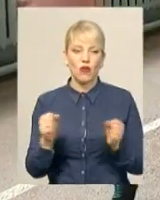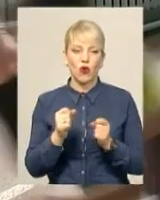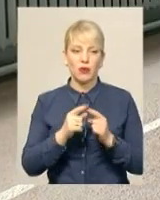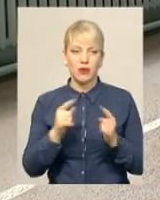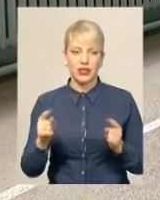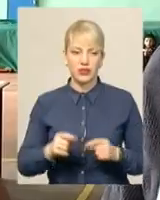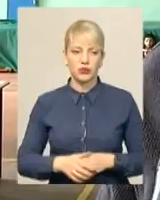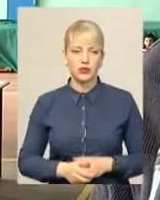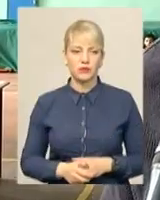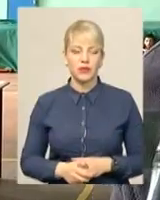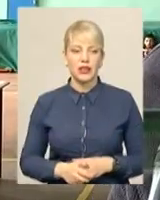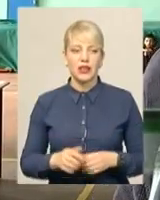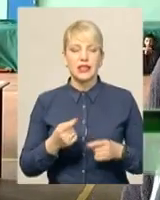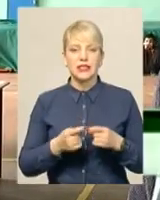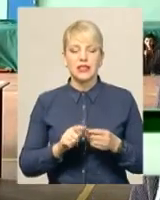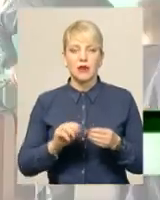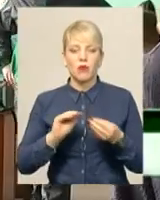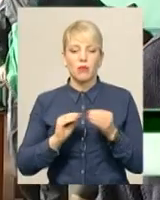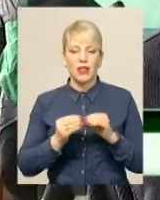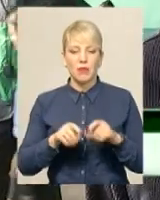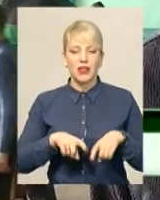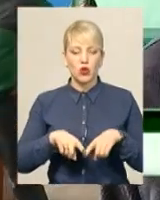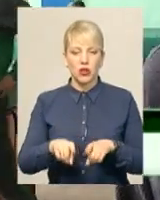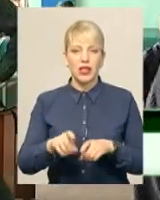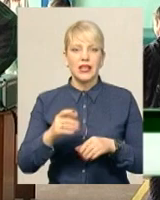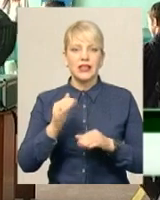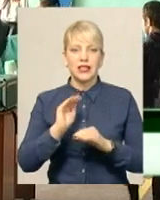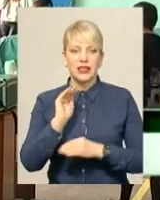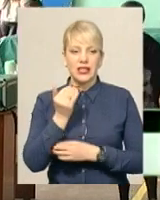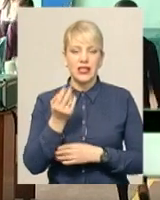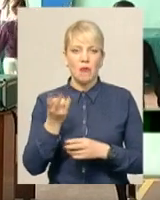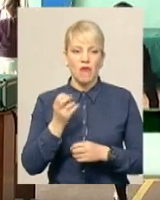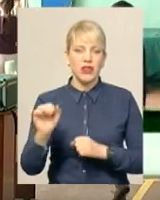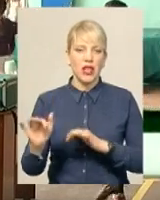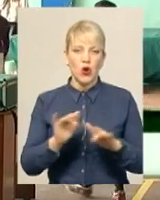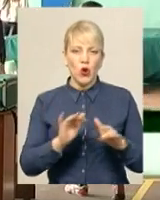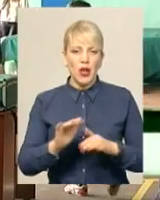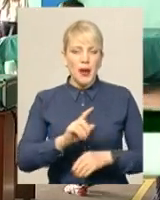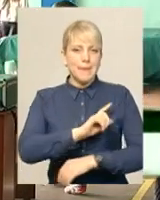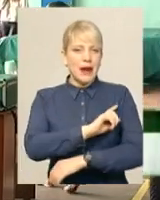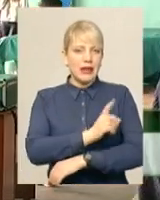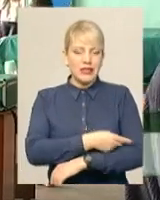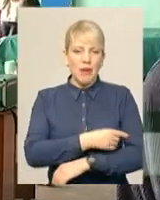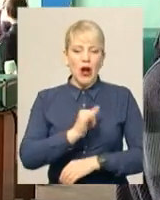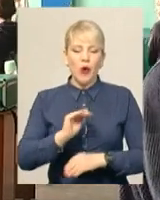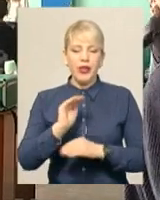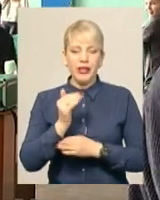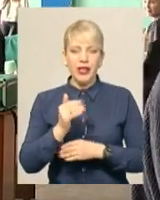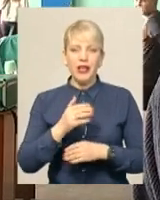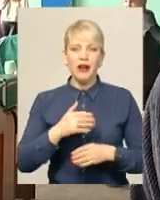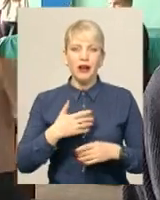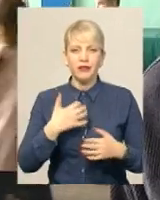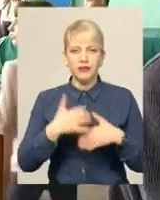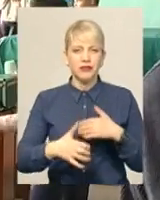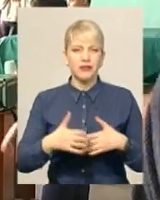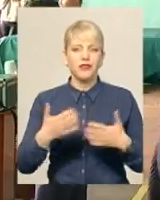шансу позбавлені. Це проблема легкої атлетики. Дитина повинна рухатись максимально. В дитини пасивного відпочинку не повинно